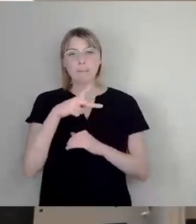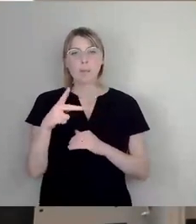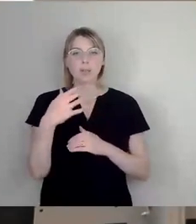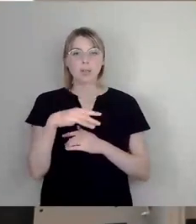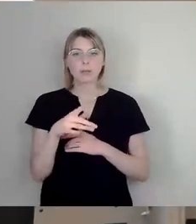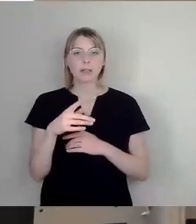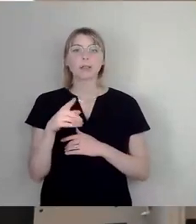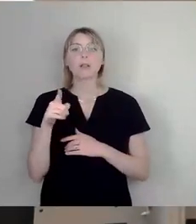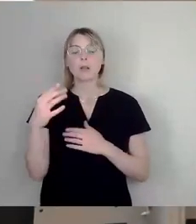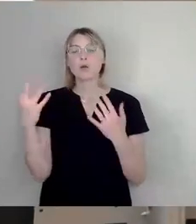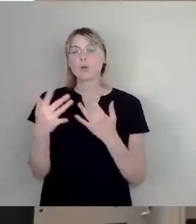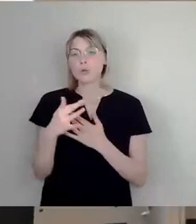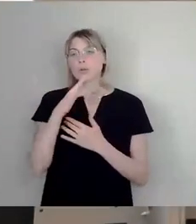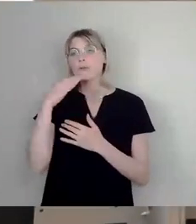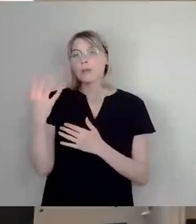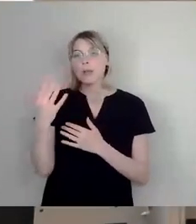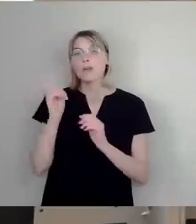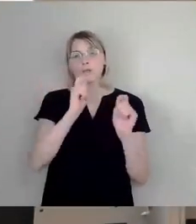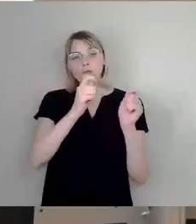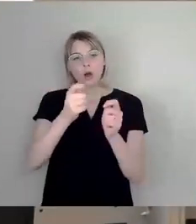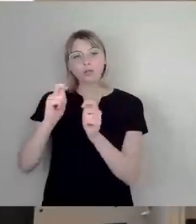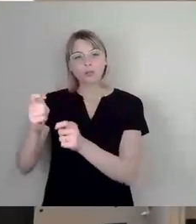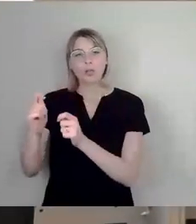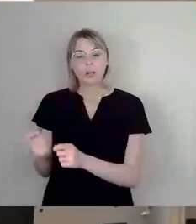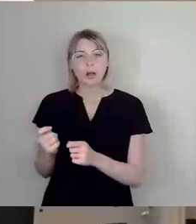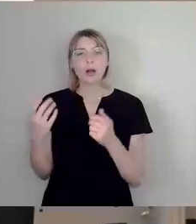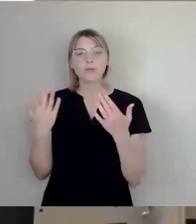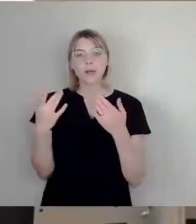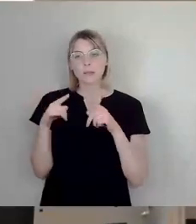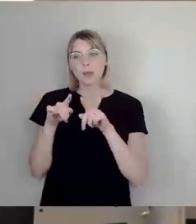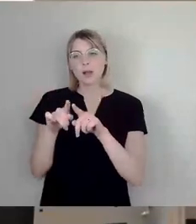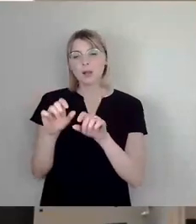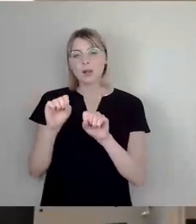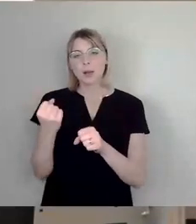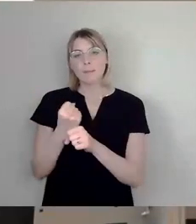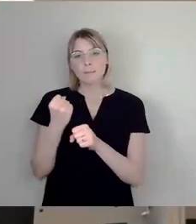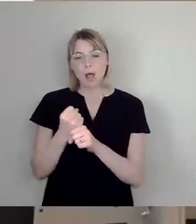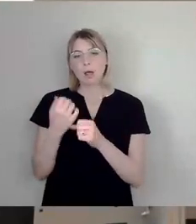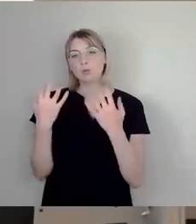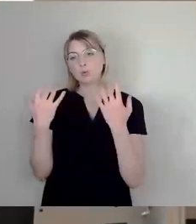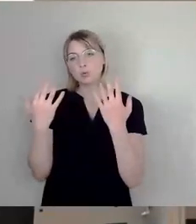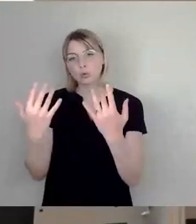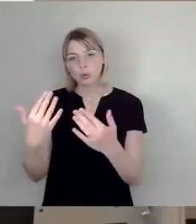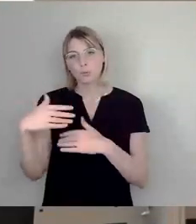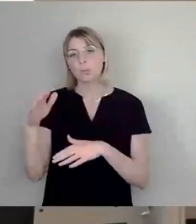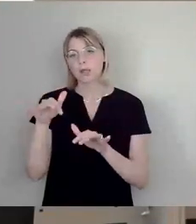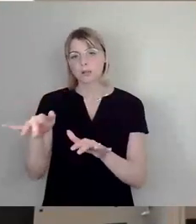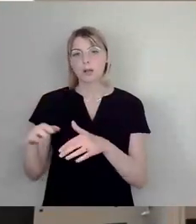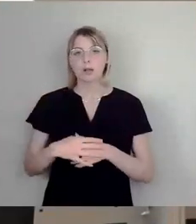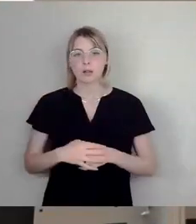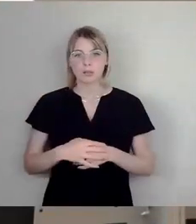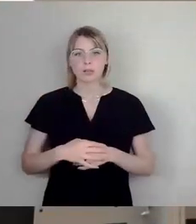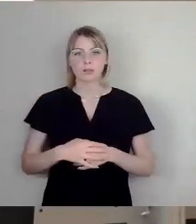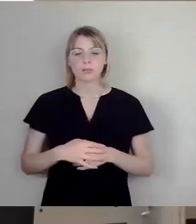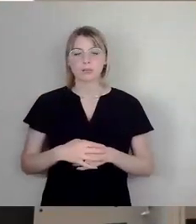ganze Menge Vorschläge, was man da so begleitend parallel an Begrünung machen könnte. Und die wurden, so